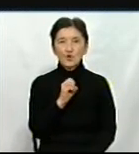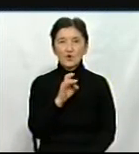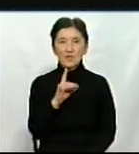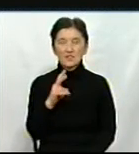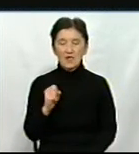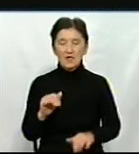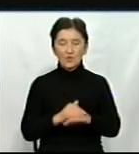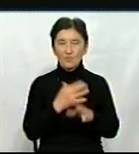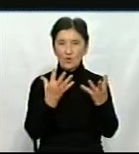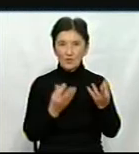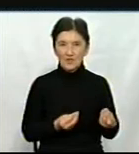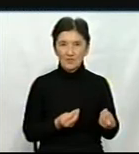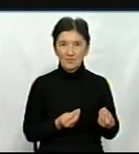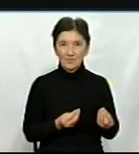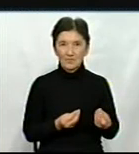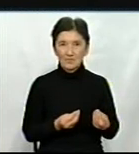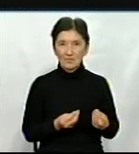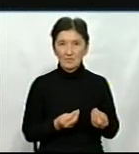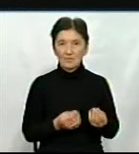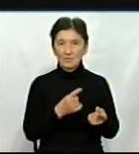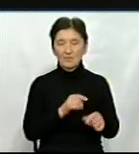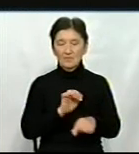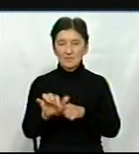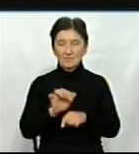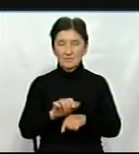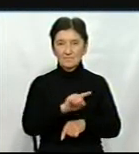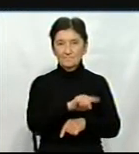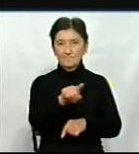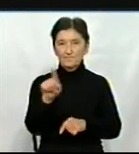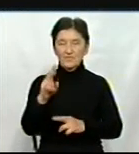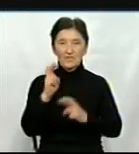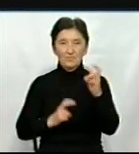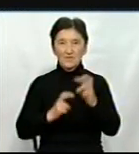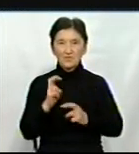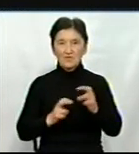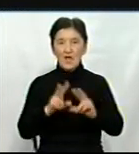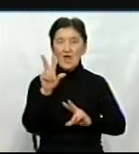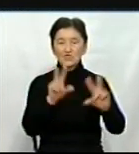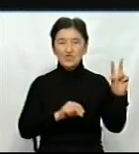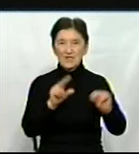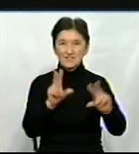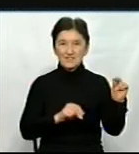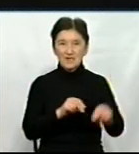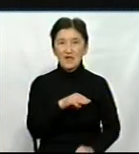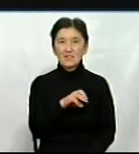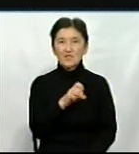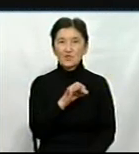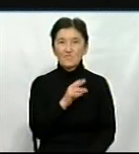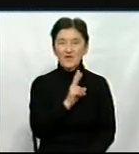Доброго дня. Сільгосптоваровиробник, керівник підприємства «Шанс» Сергій Таровик.